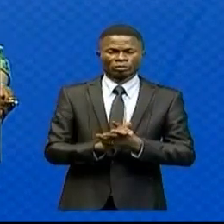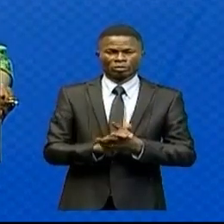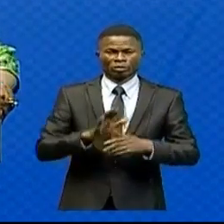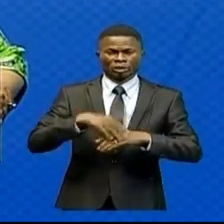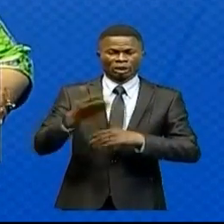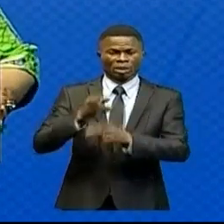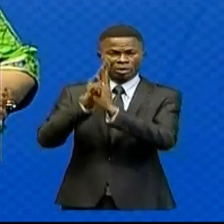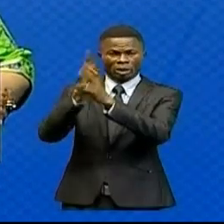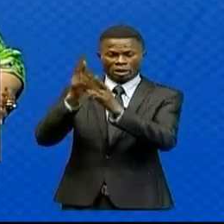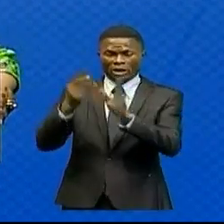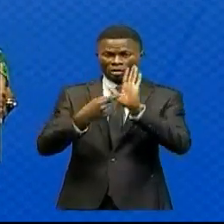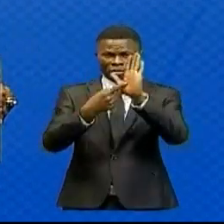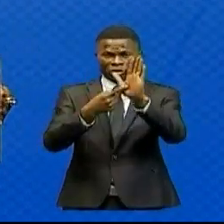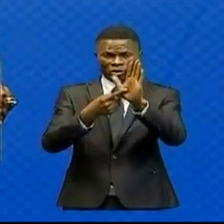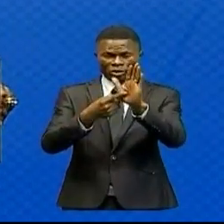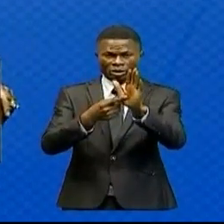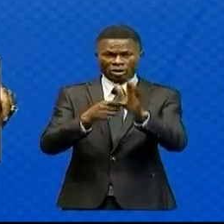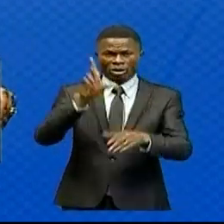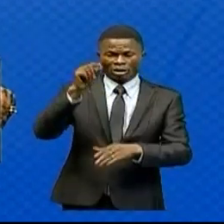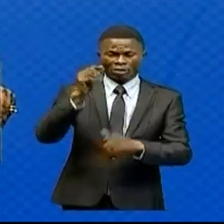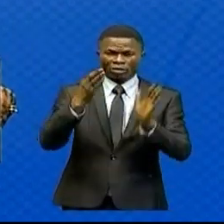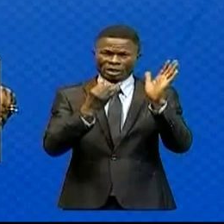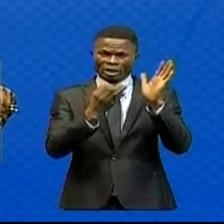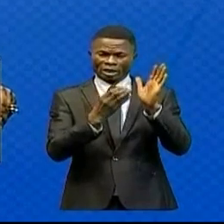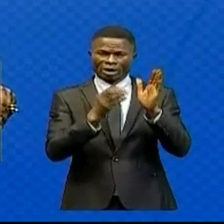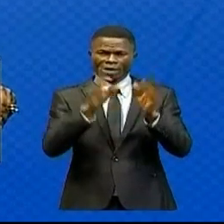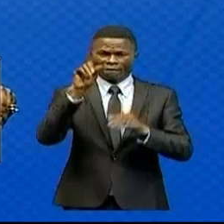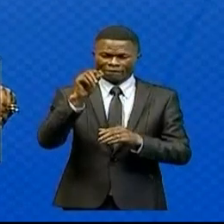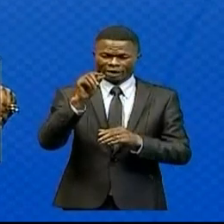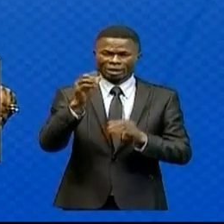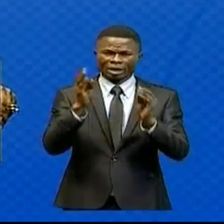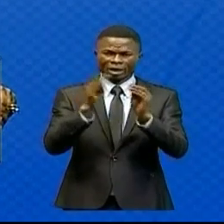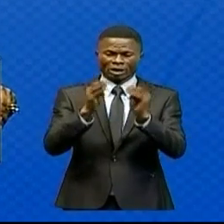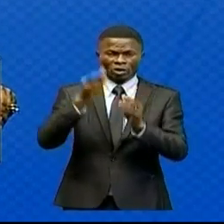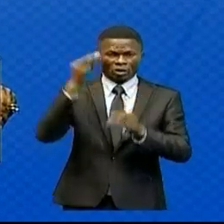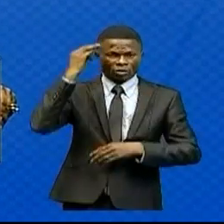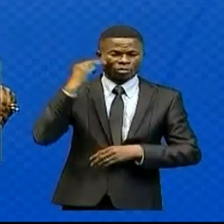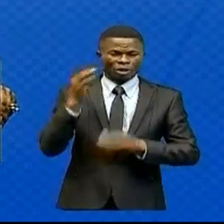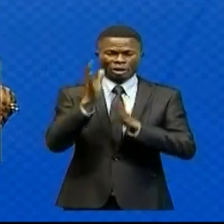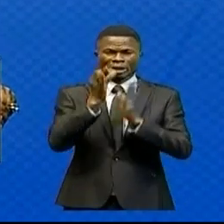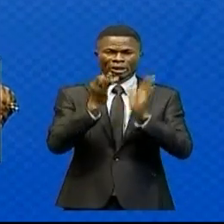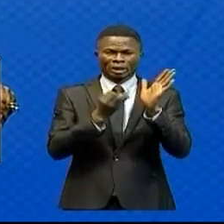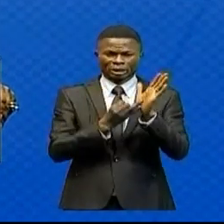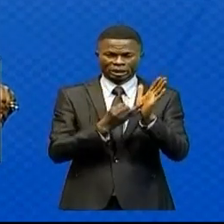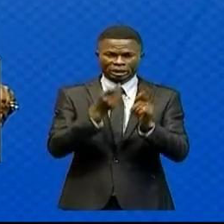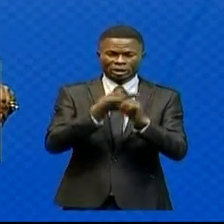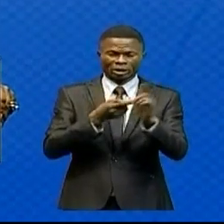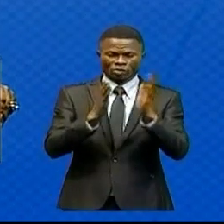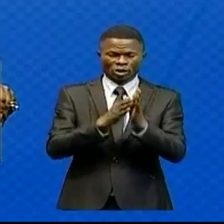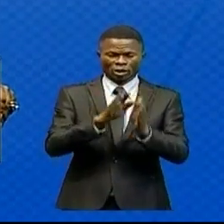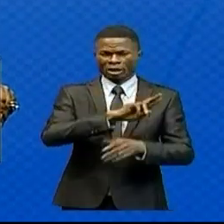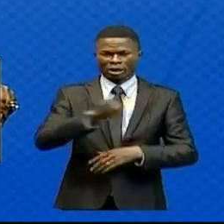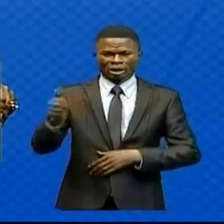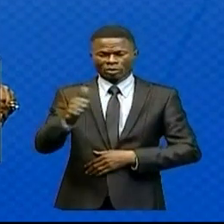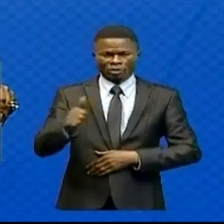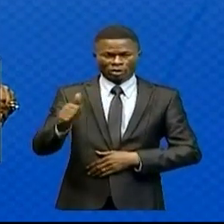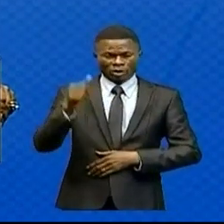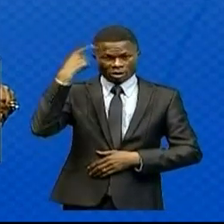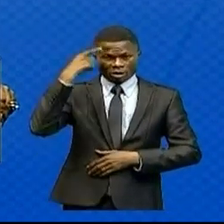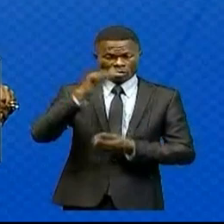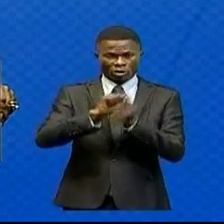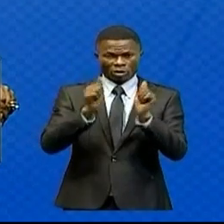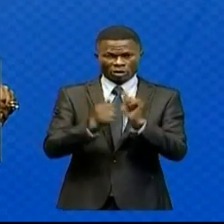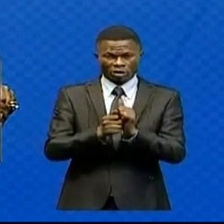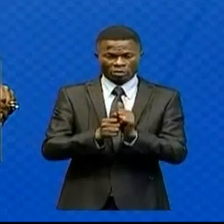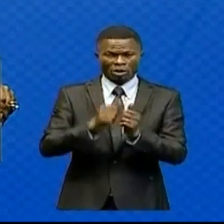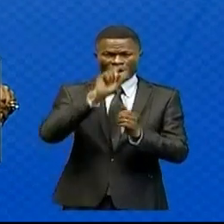rapport présenté à la 20e réunion du Conseil des ministres du 17 septembre 2021 au sujet du processus